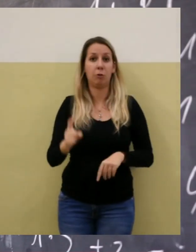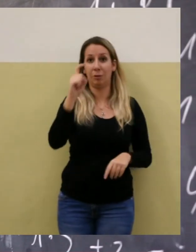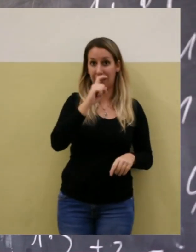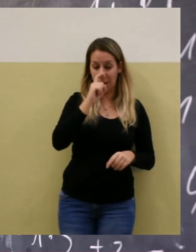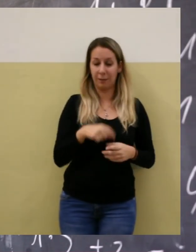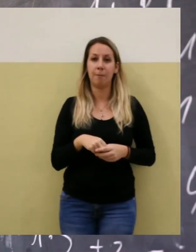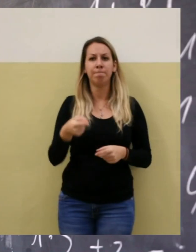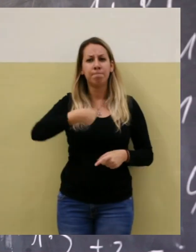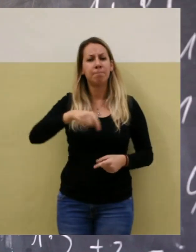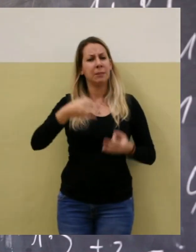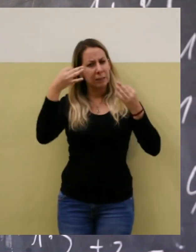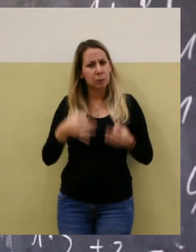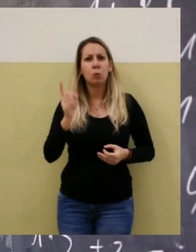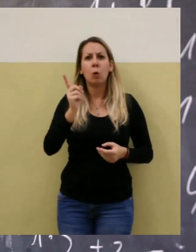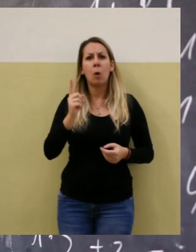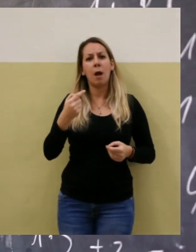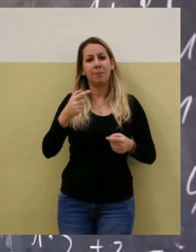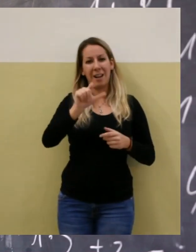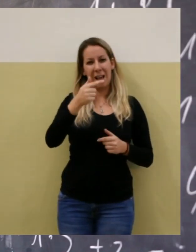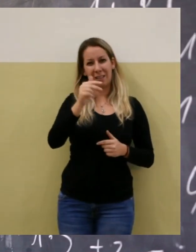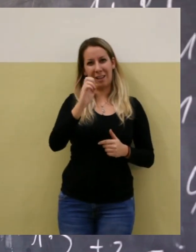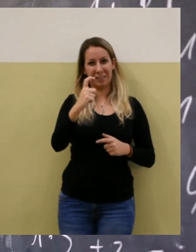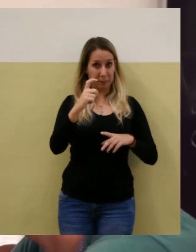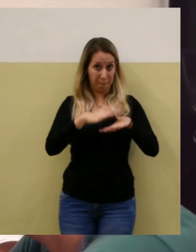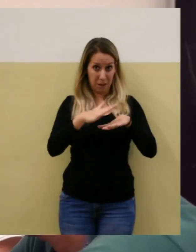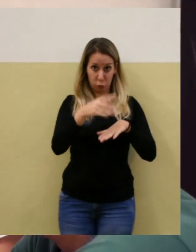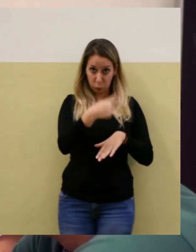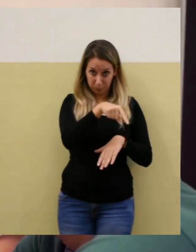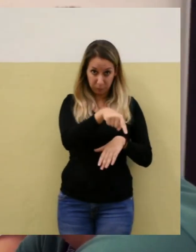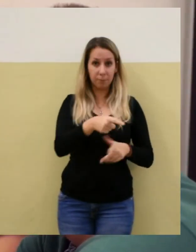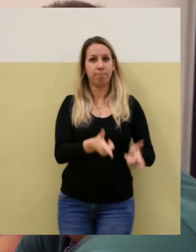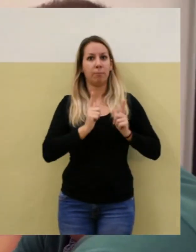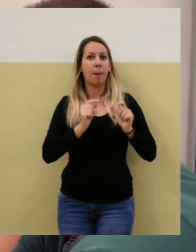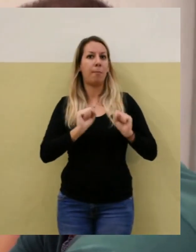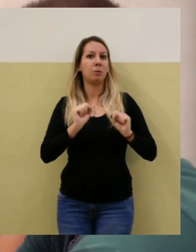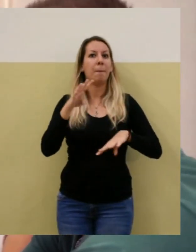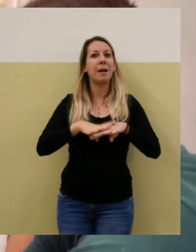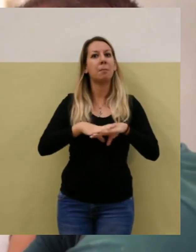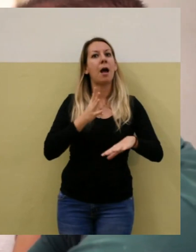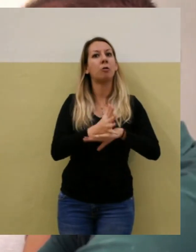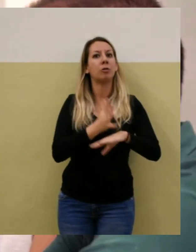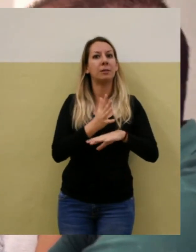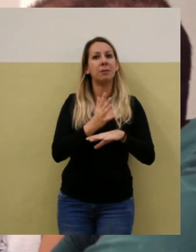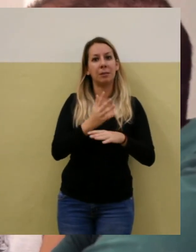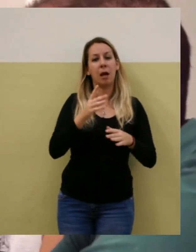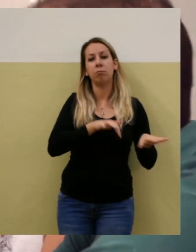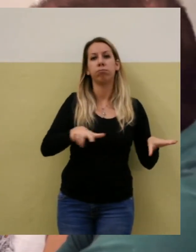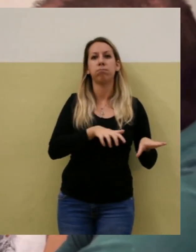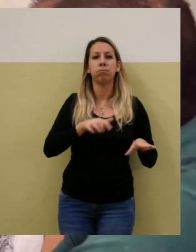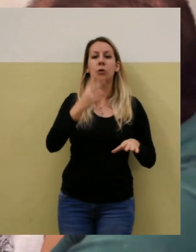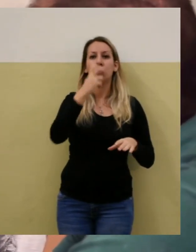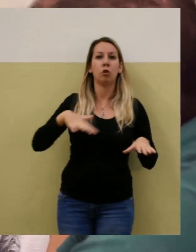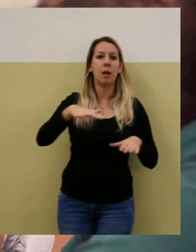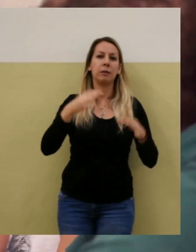Usabili dell'Università Ma anche del Politecnico di Torino, delle Università di Milano e di Catania Da circa 3 anni, cioè da quando ci